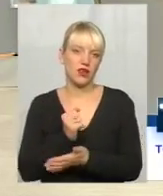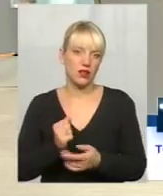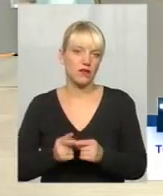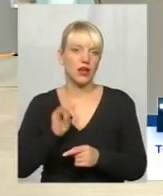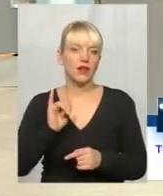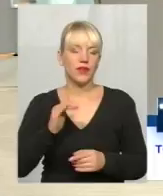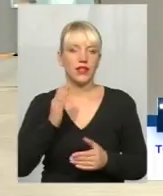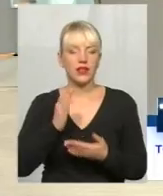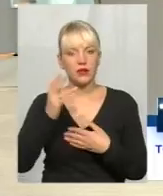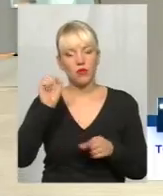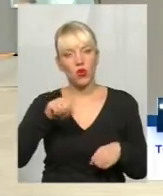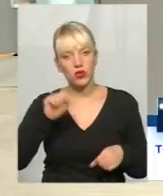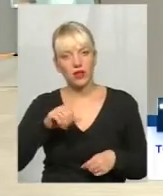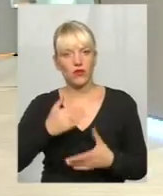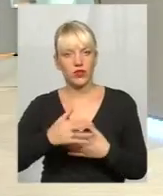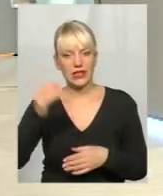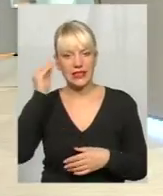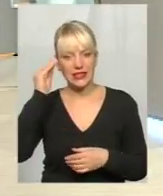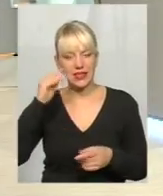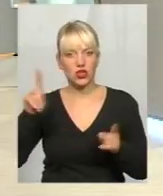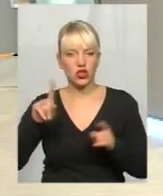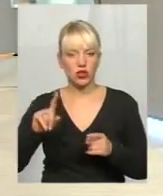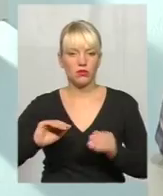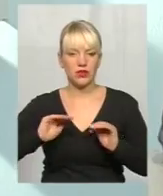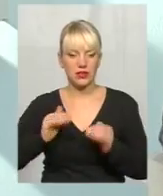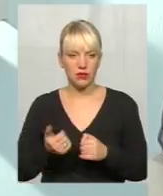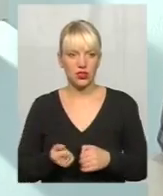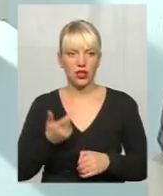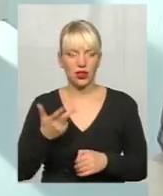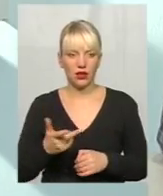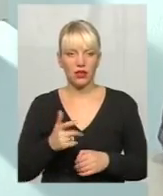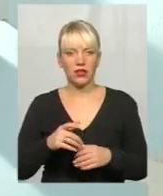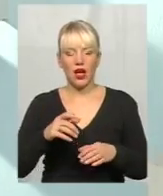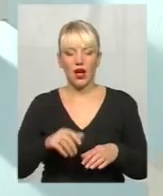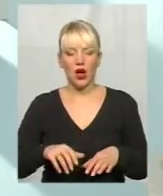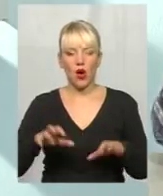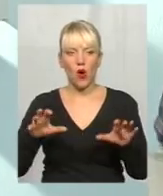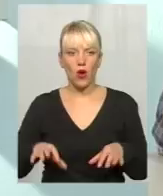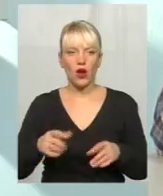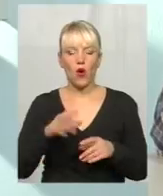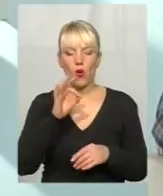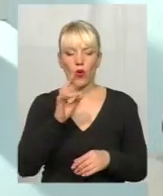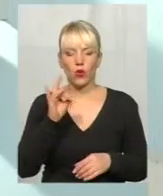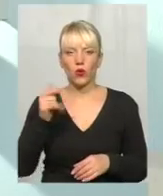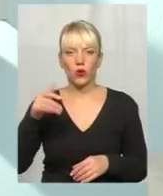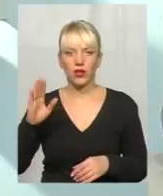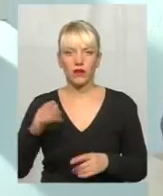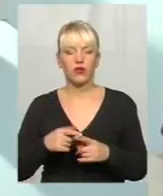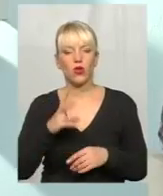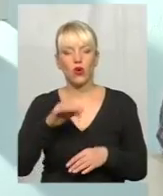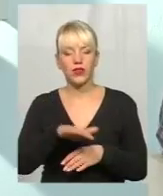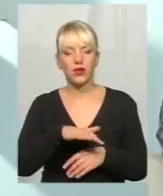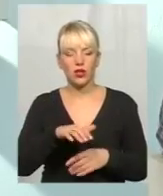є сенс зробити меншу кількість округів, але, власне, це територіальна комісія визначала, скільки округів зробити, так. Тобто, от вони